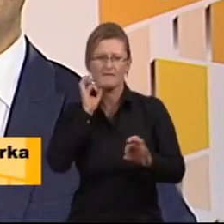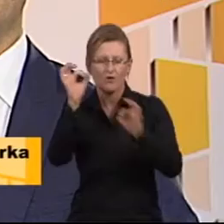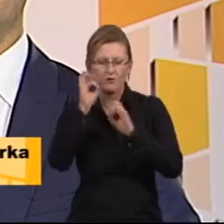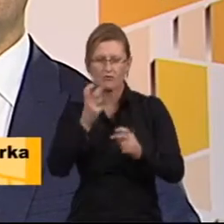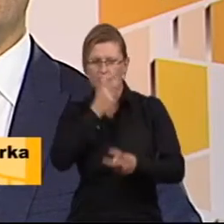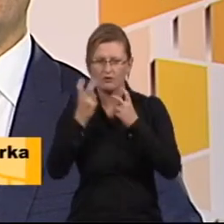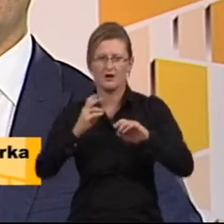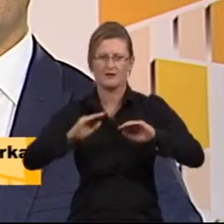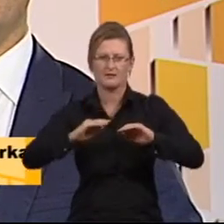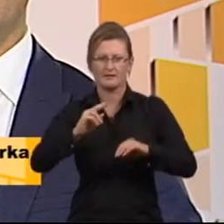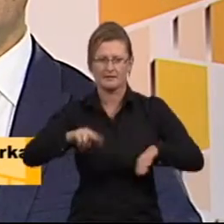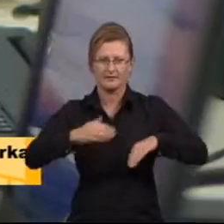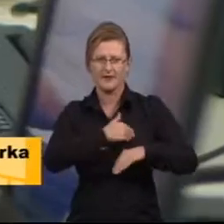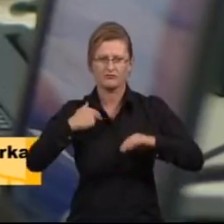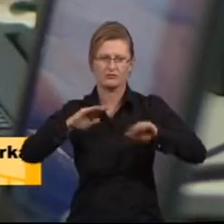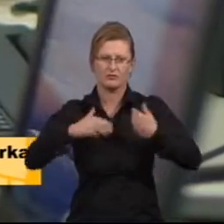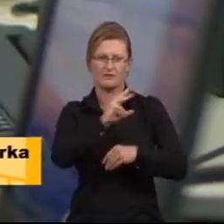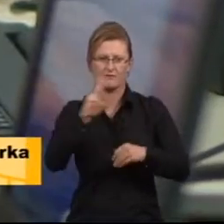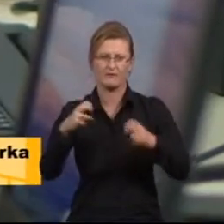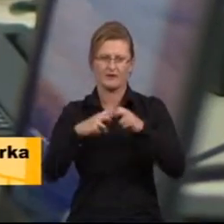informacje znajdziecie na naszej stronie internetowej.